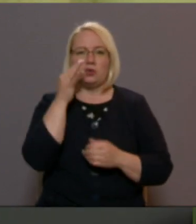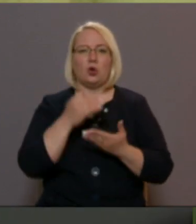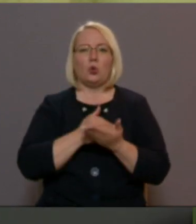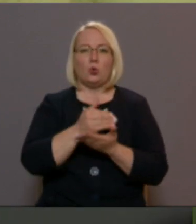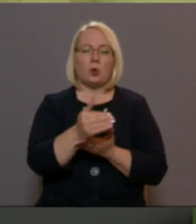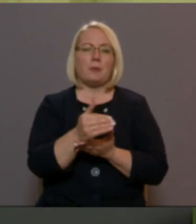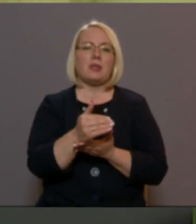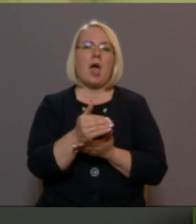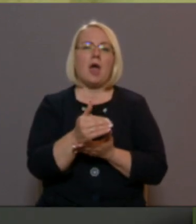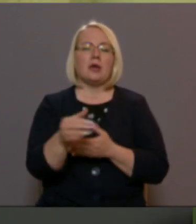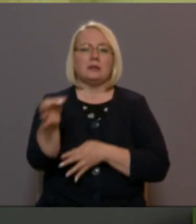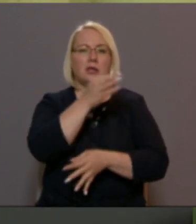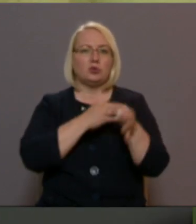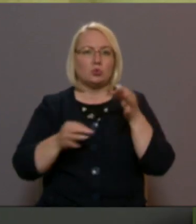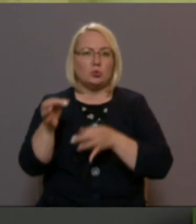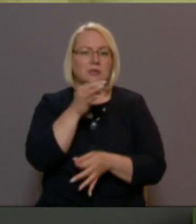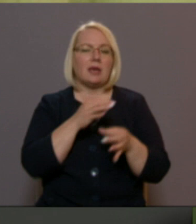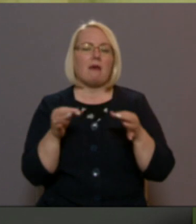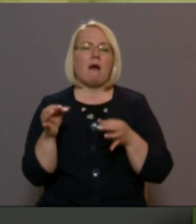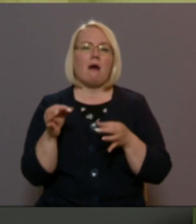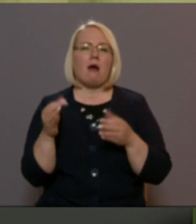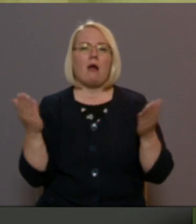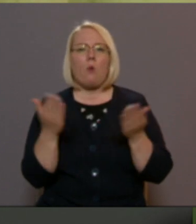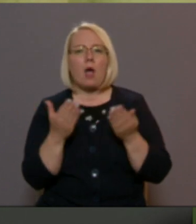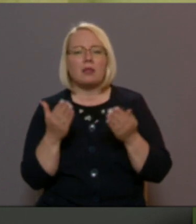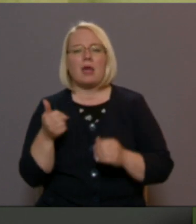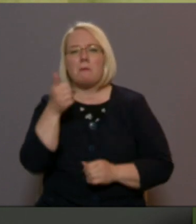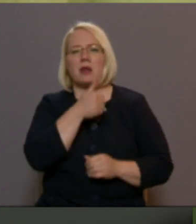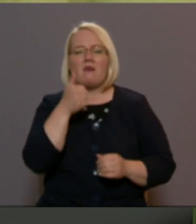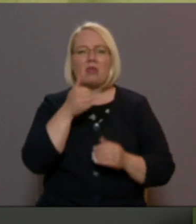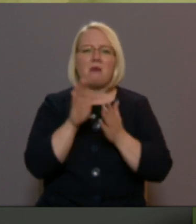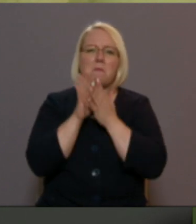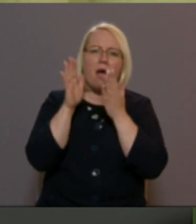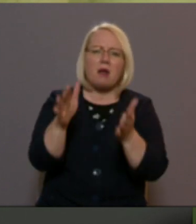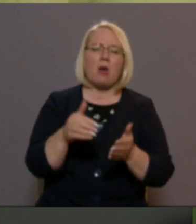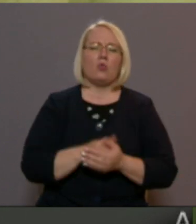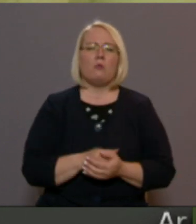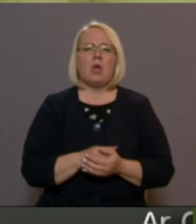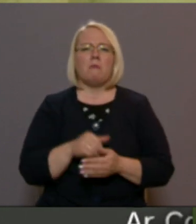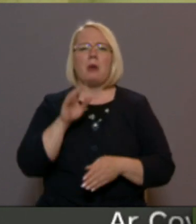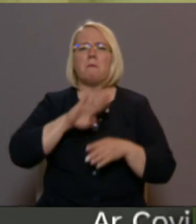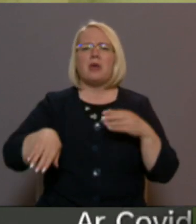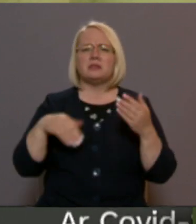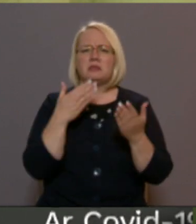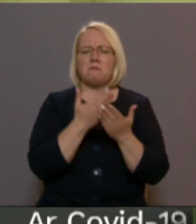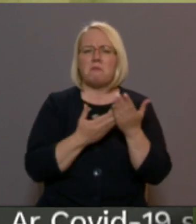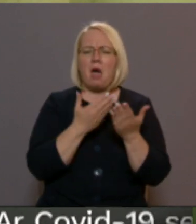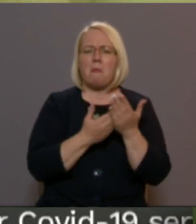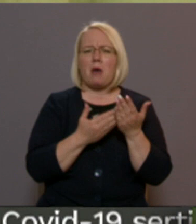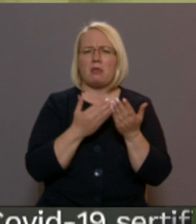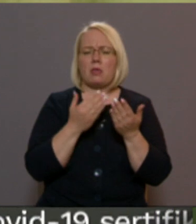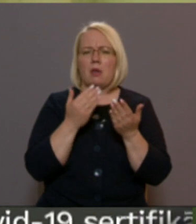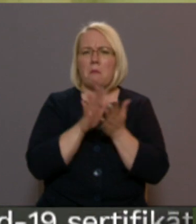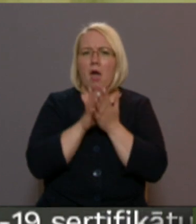Turpinājās diskusija ar kaut kādiem privātiem pārmetumiem, bez pamata pārmetumiem, bet